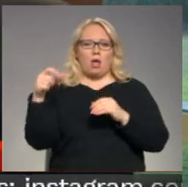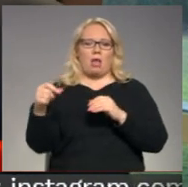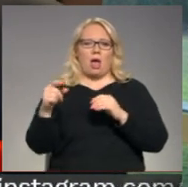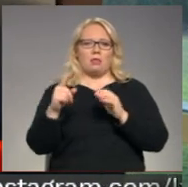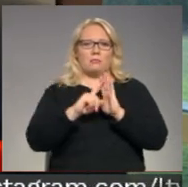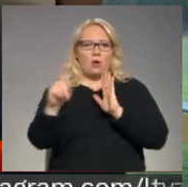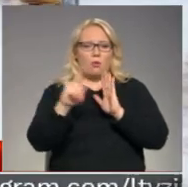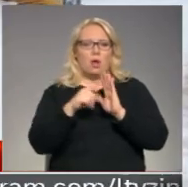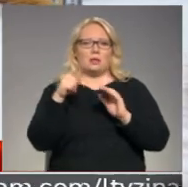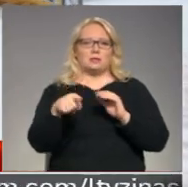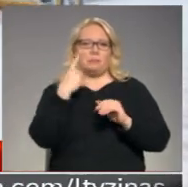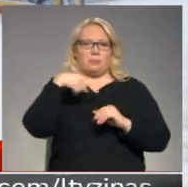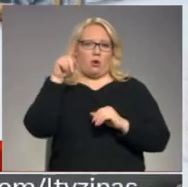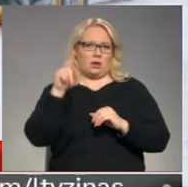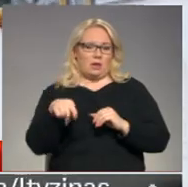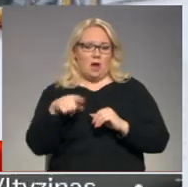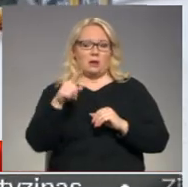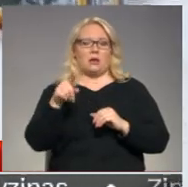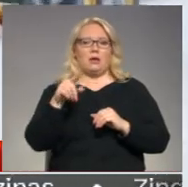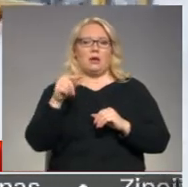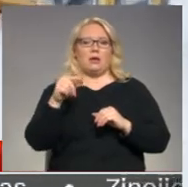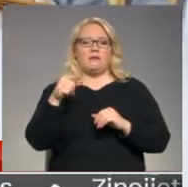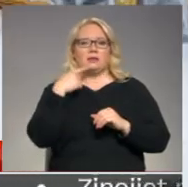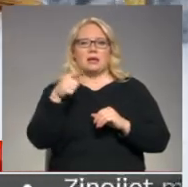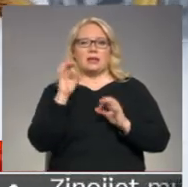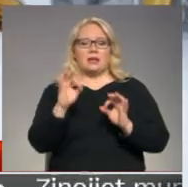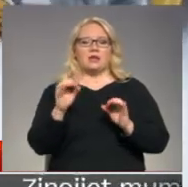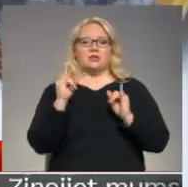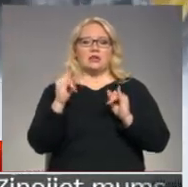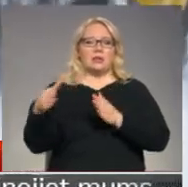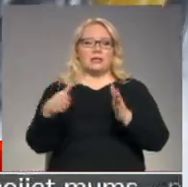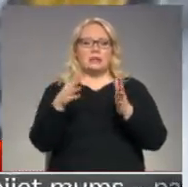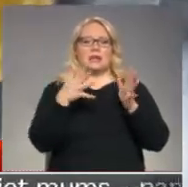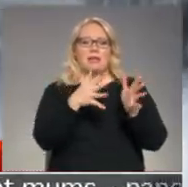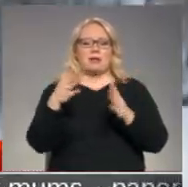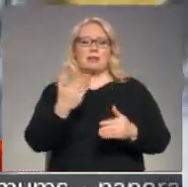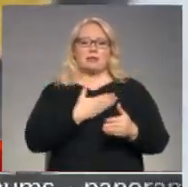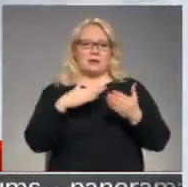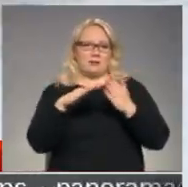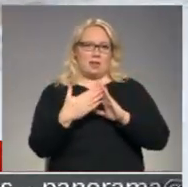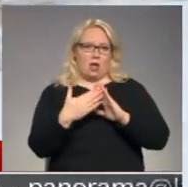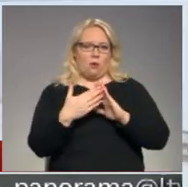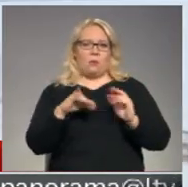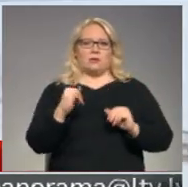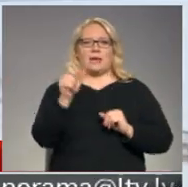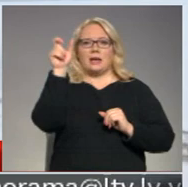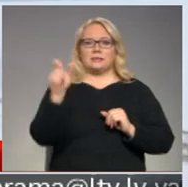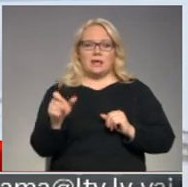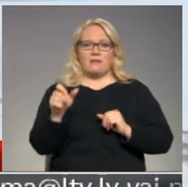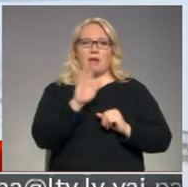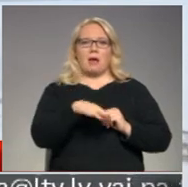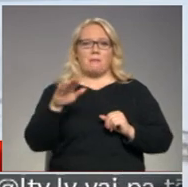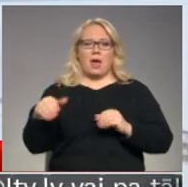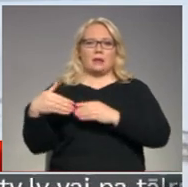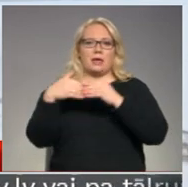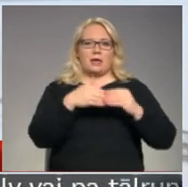prioritārāk. Juris nešaubās, ka tieši slikie ceļi ietekmē dzīvi laukos. Ja cilvēkam ir jāvērt bērnu uz skolu